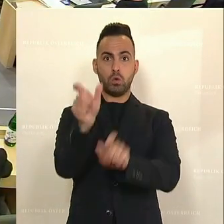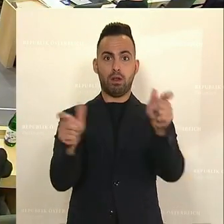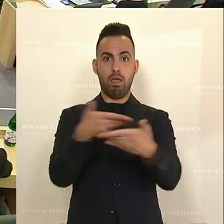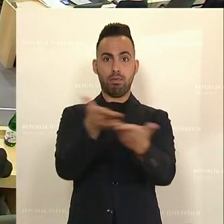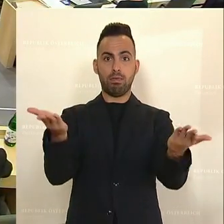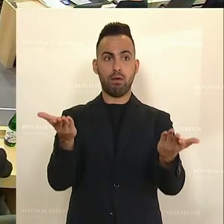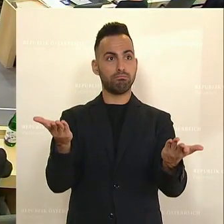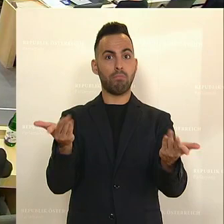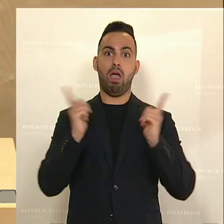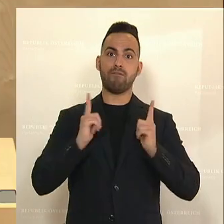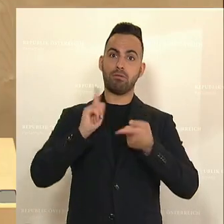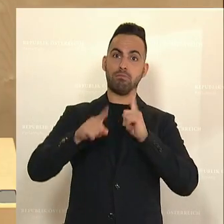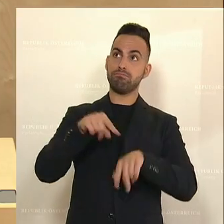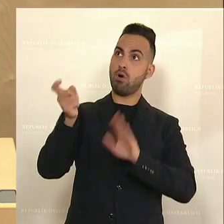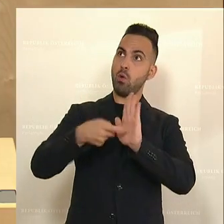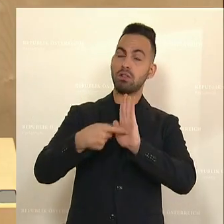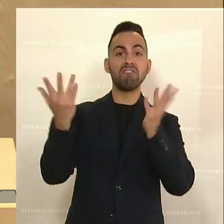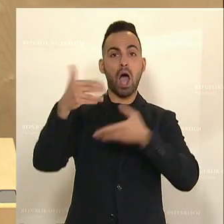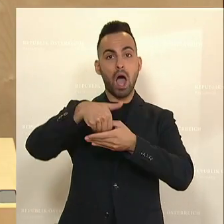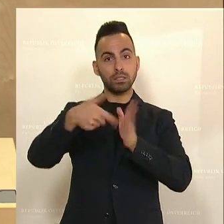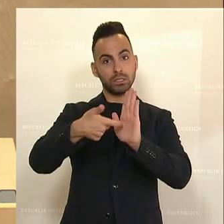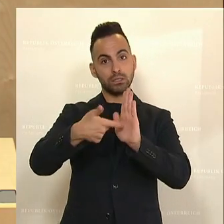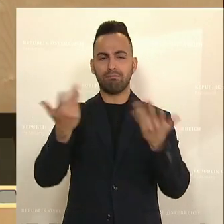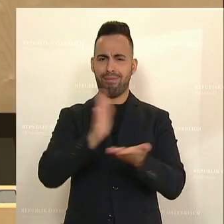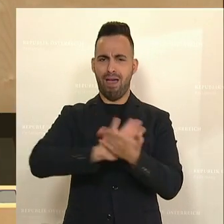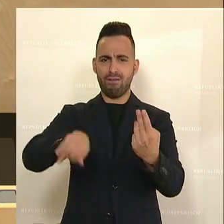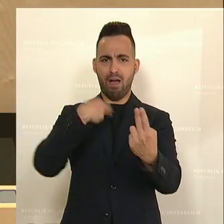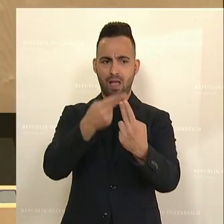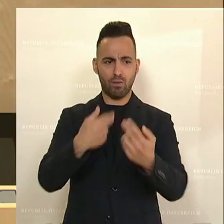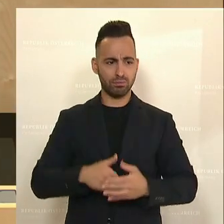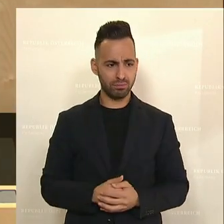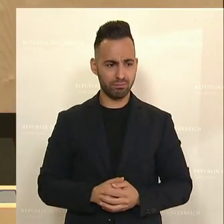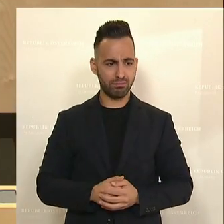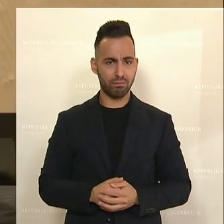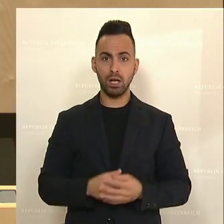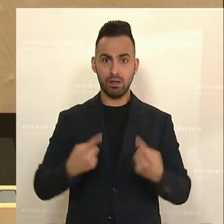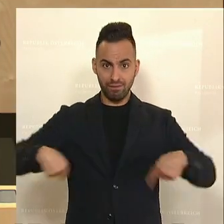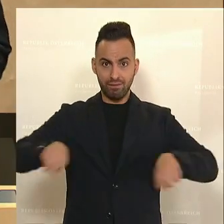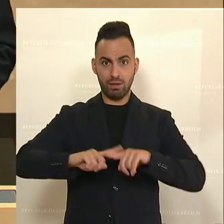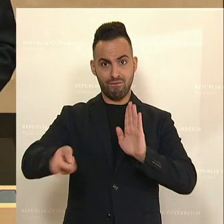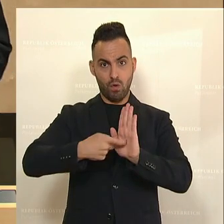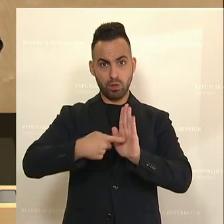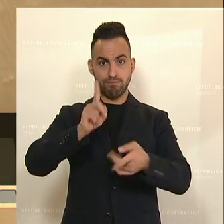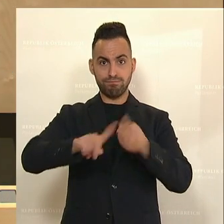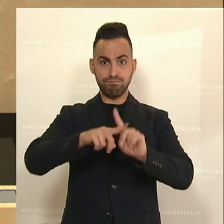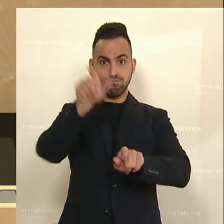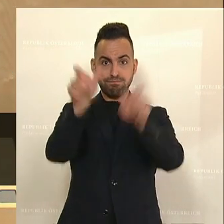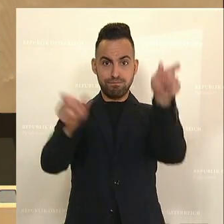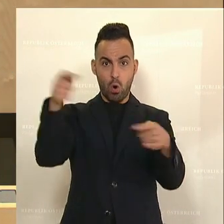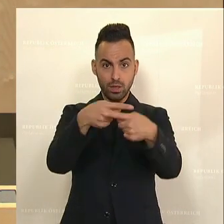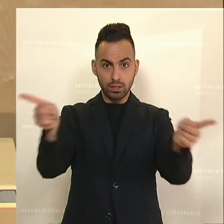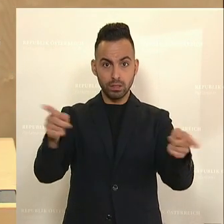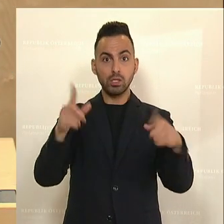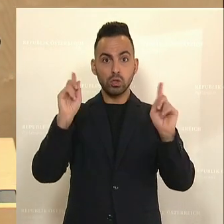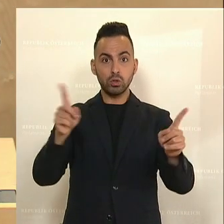Österreicher von der Politik? Ganz einfach die Antwort. Das, was wir fordern, die Politiker, dass wir das